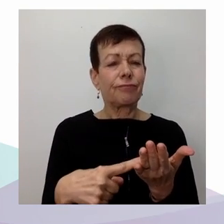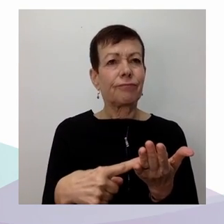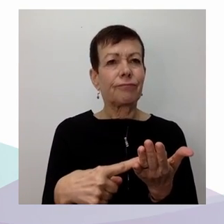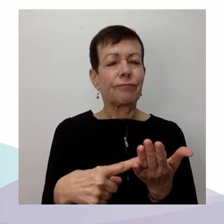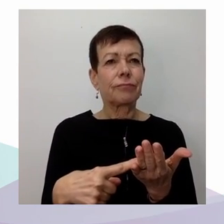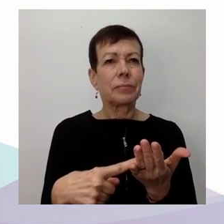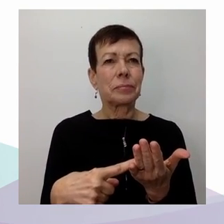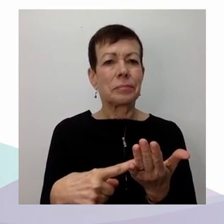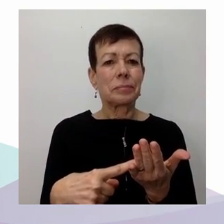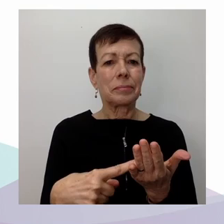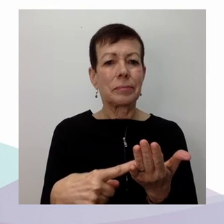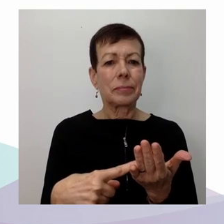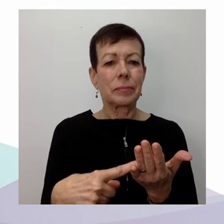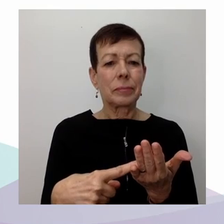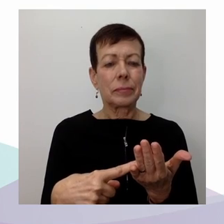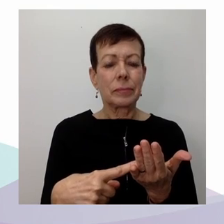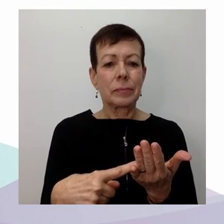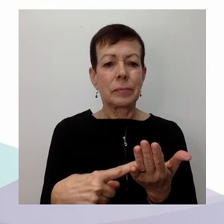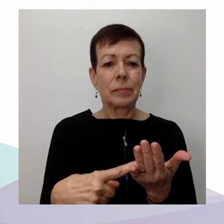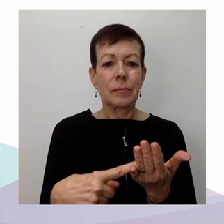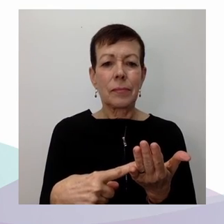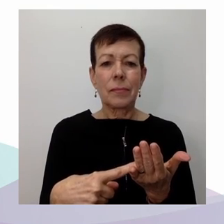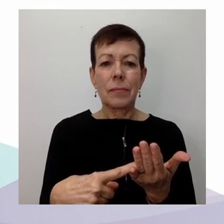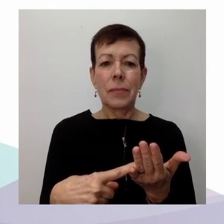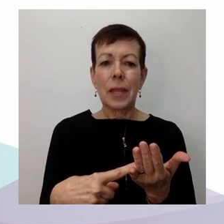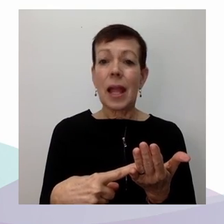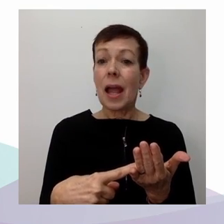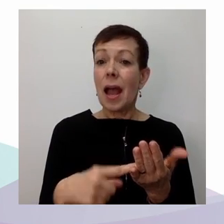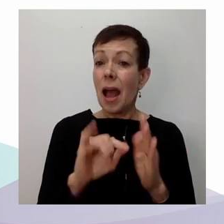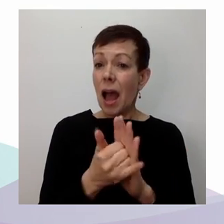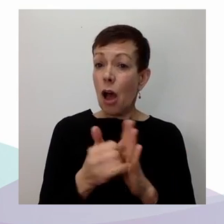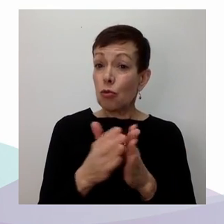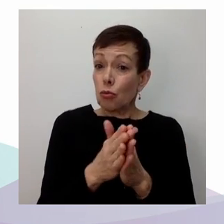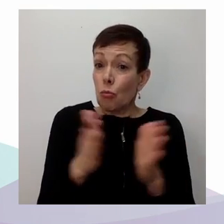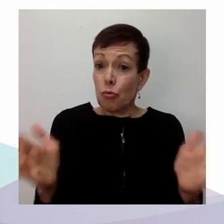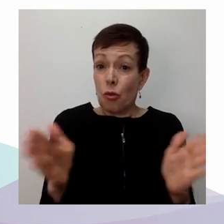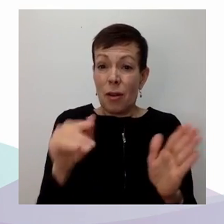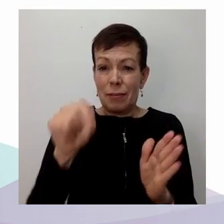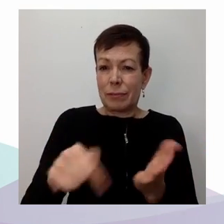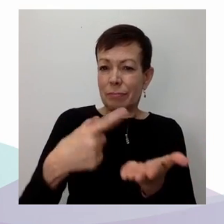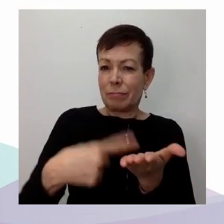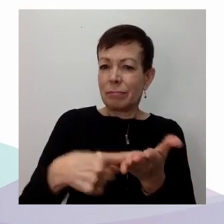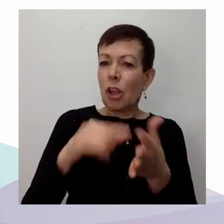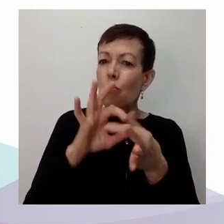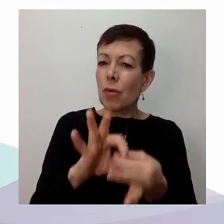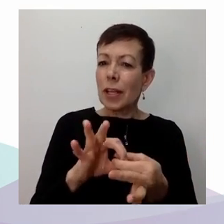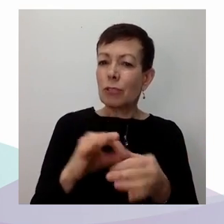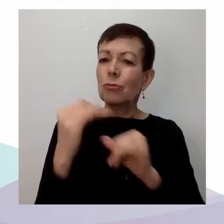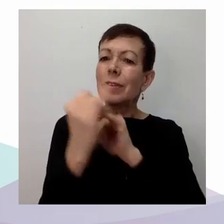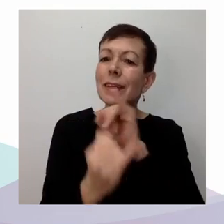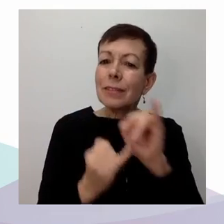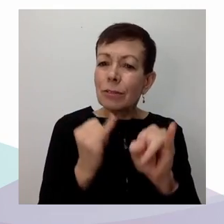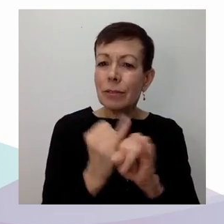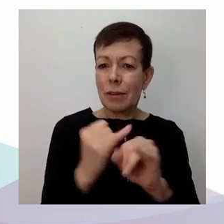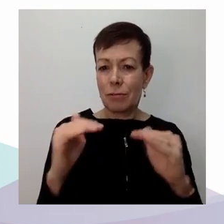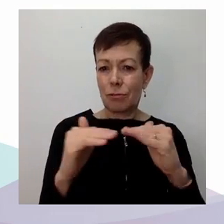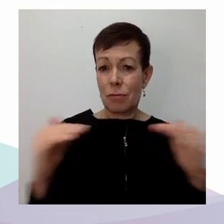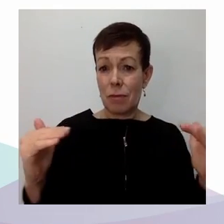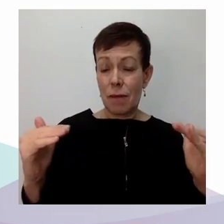Et y a-t-il des exemples que vous jugez particulièrement importants à étudier pour le Canada et le Québec?